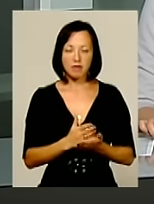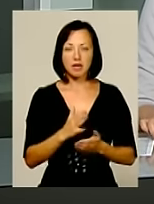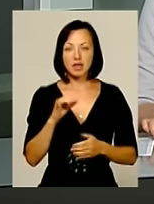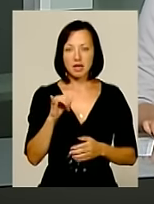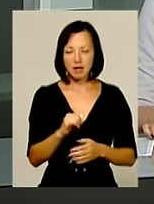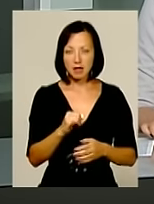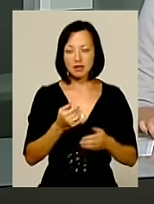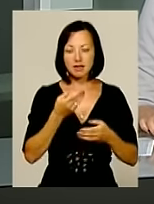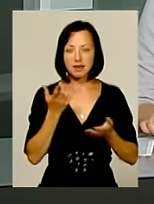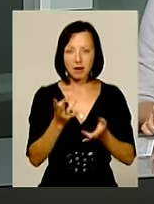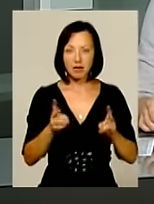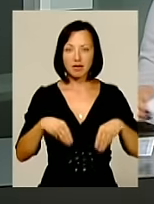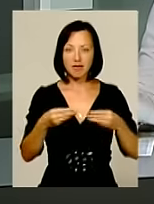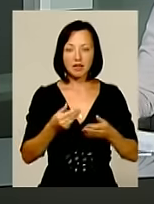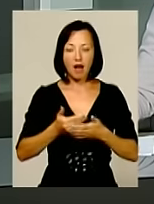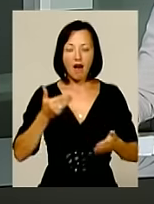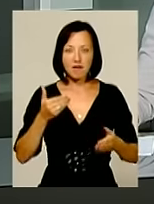виставляти авансові рахунки.